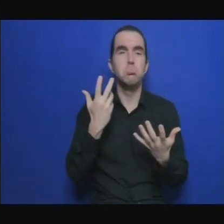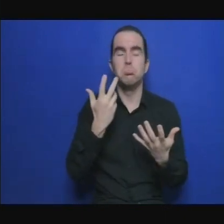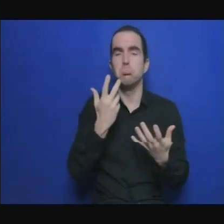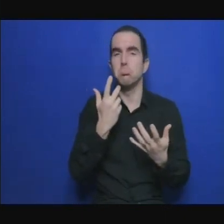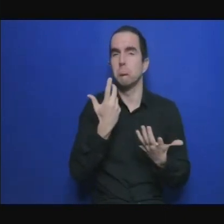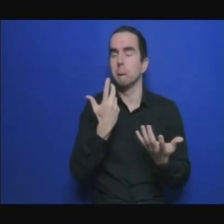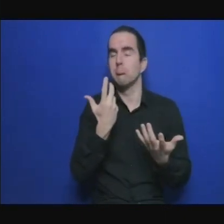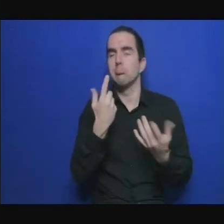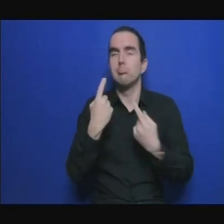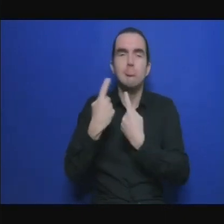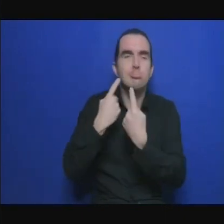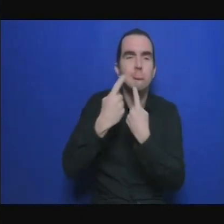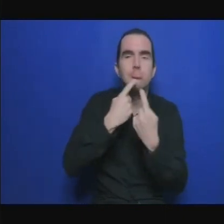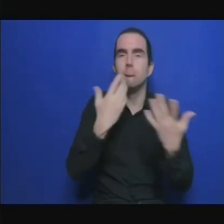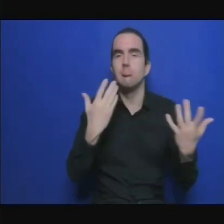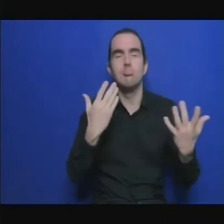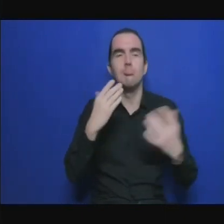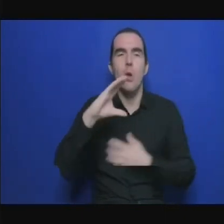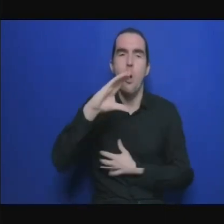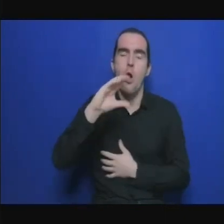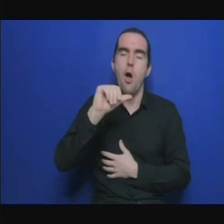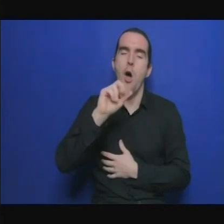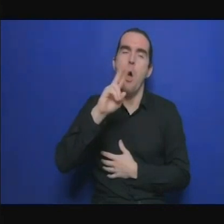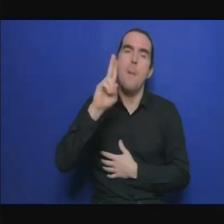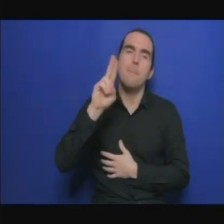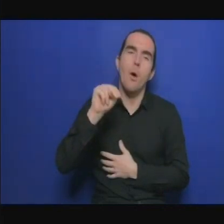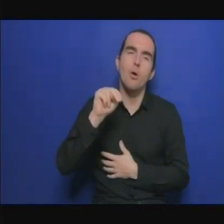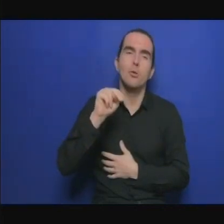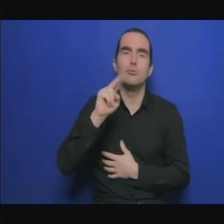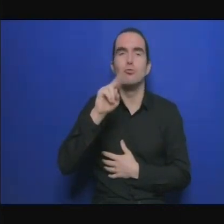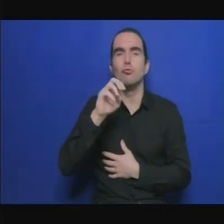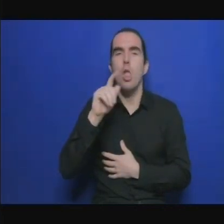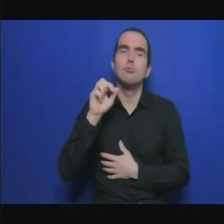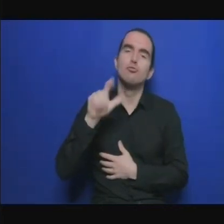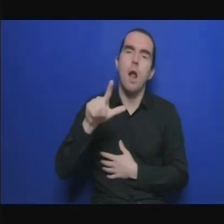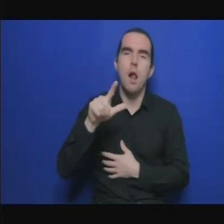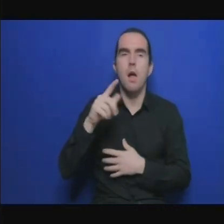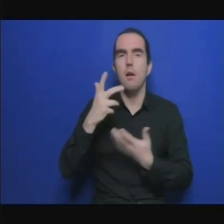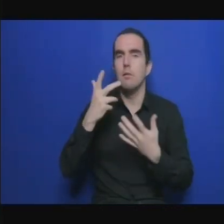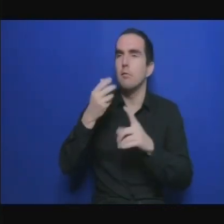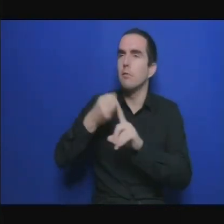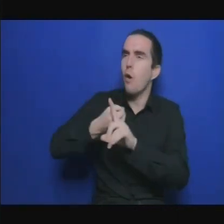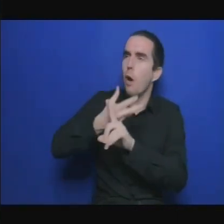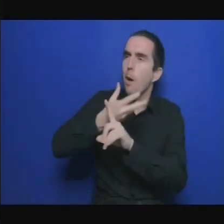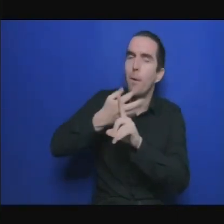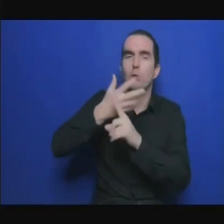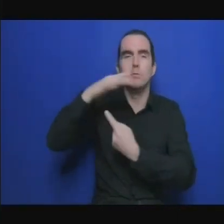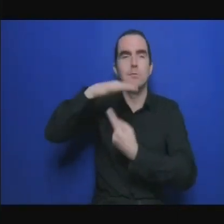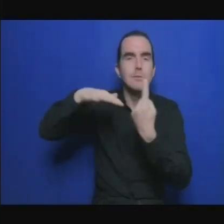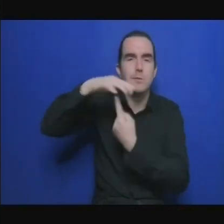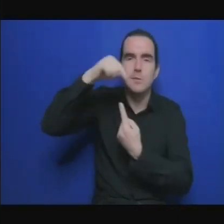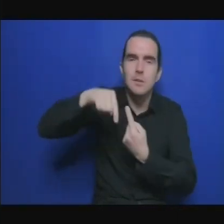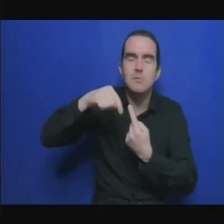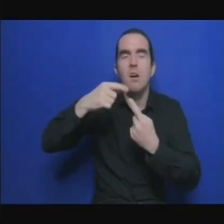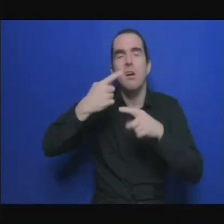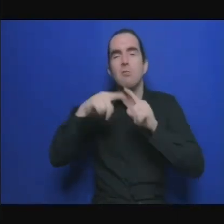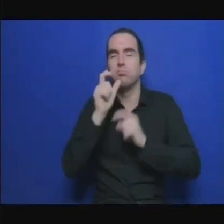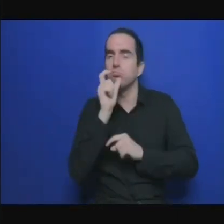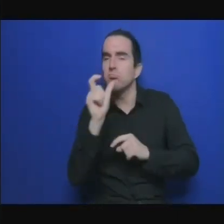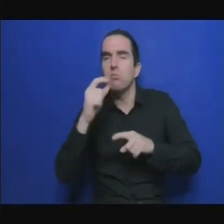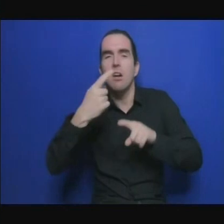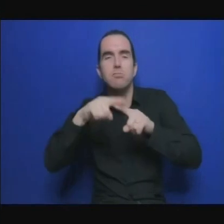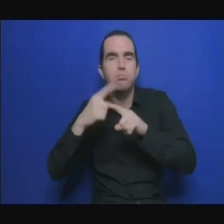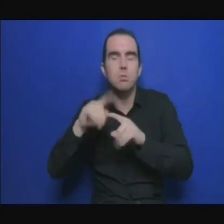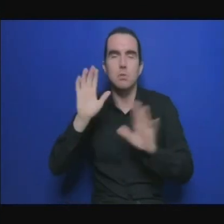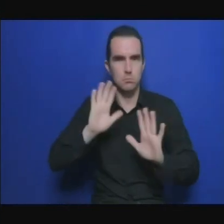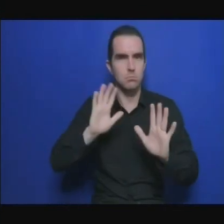développement autre que comme dans les pays européens comme elle vient de le dire il y a des aspects de la recherche qu